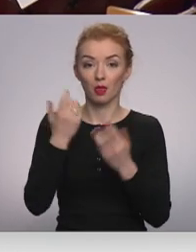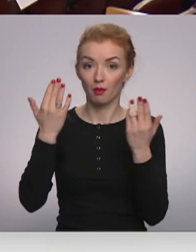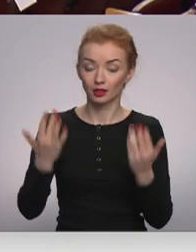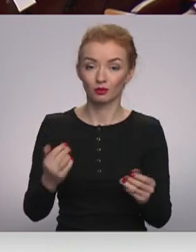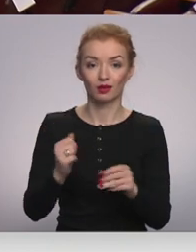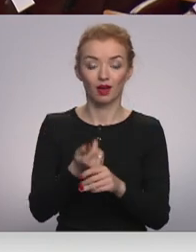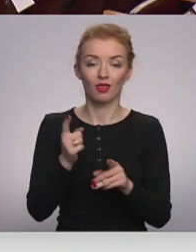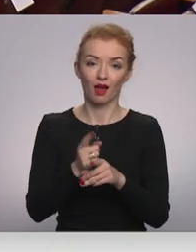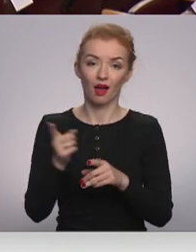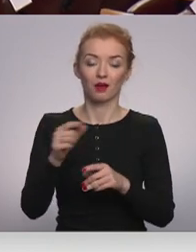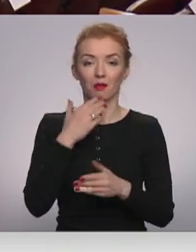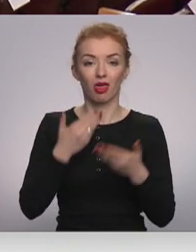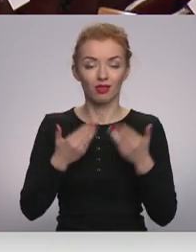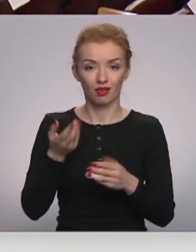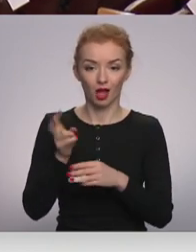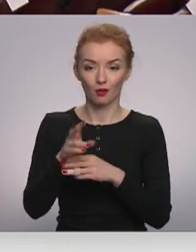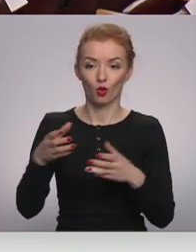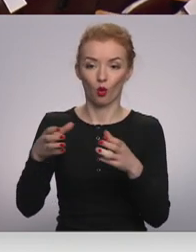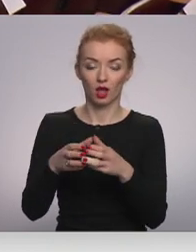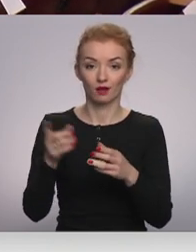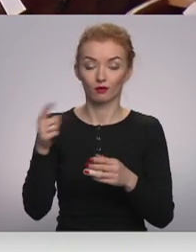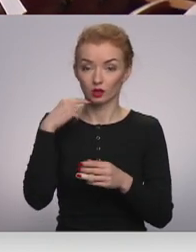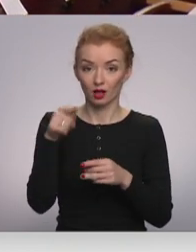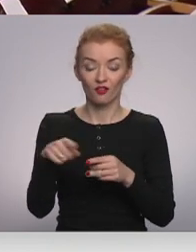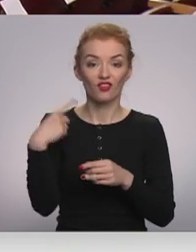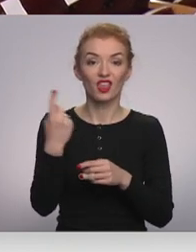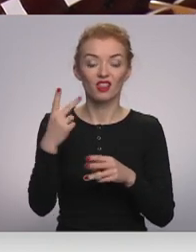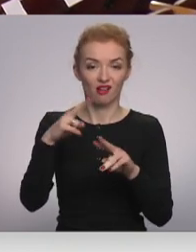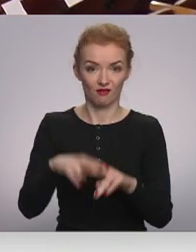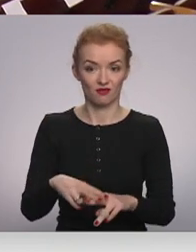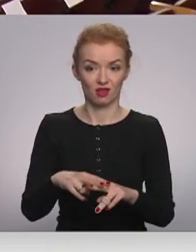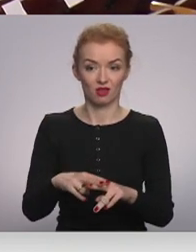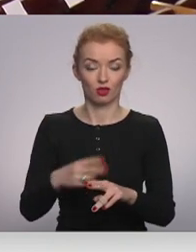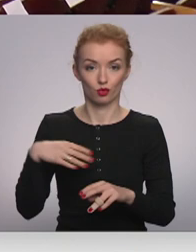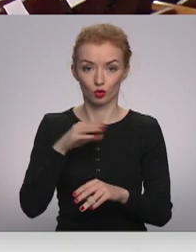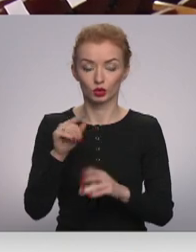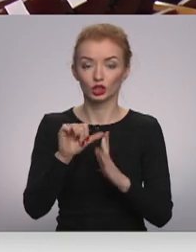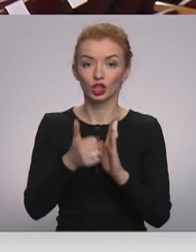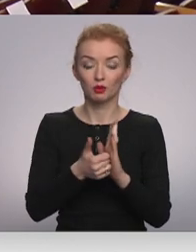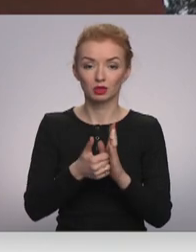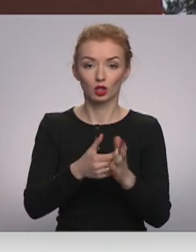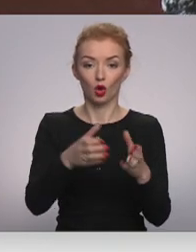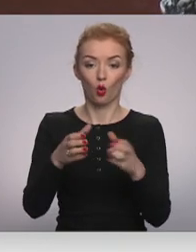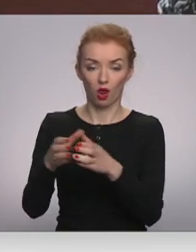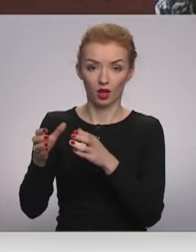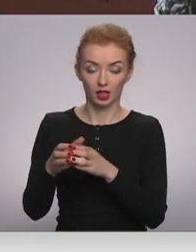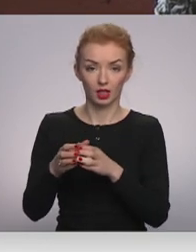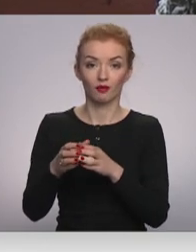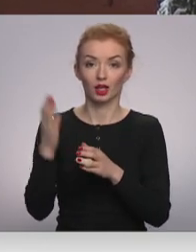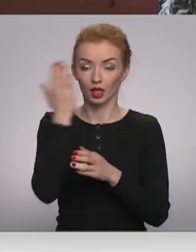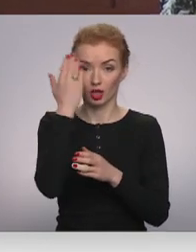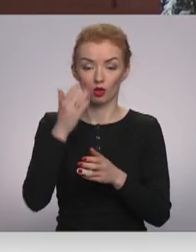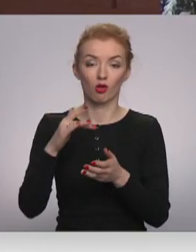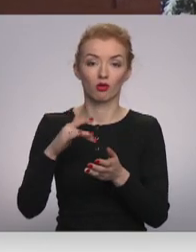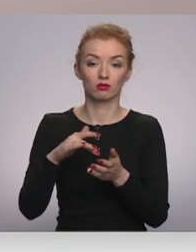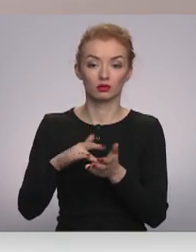pašdarbības kolektīvu mēģinājumi. Tā ir vienīgā vieta, bet mums ir 16 kolektīvi. Kinoteatrēka ir